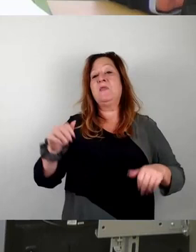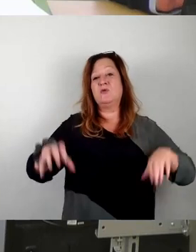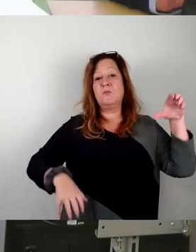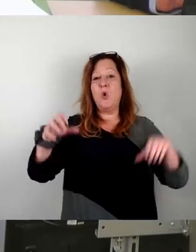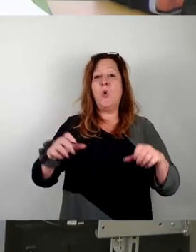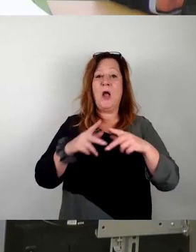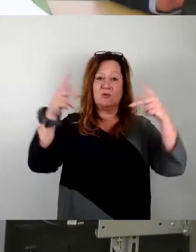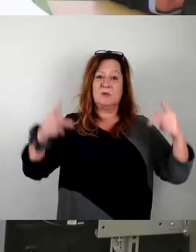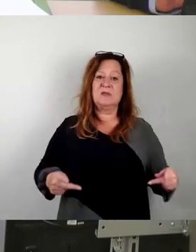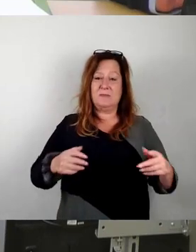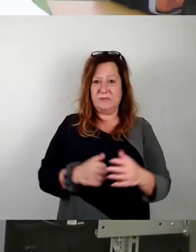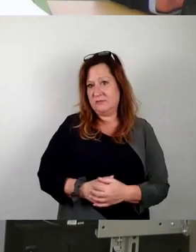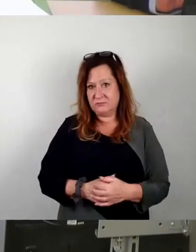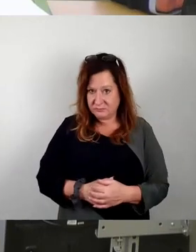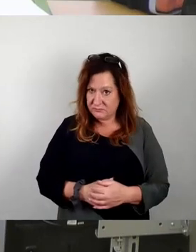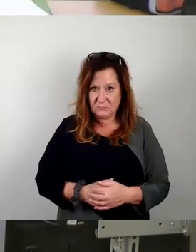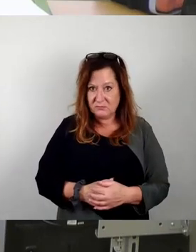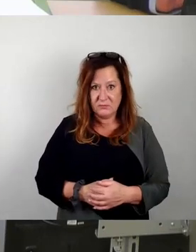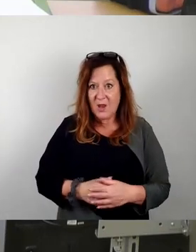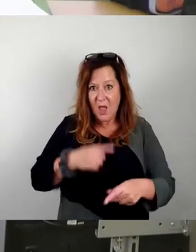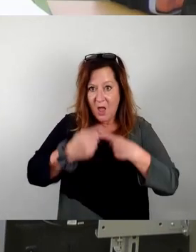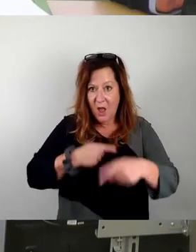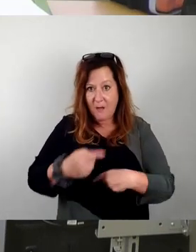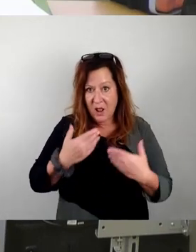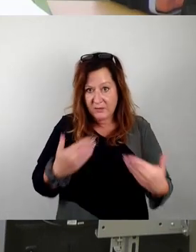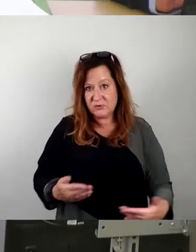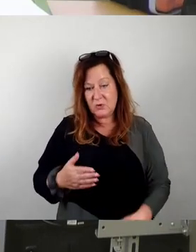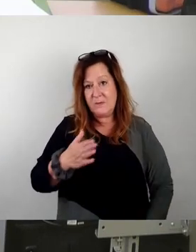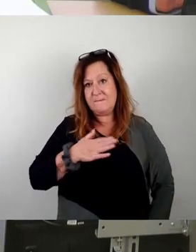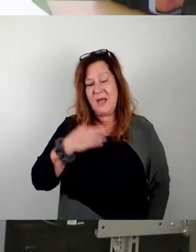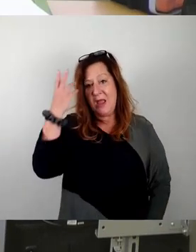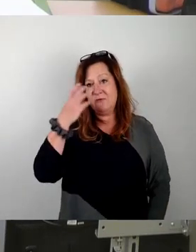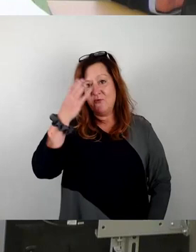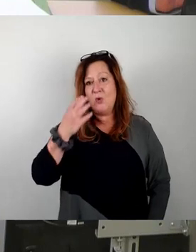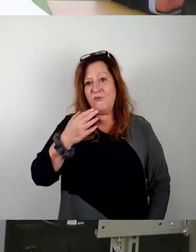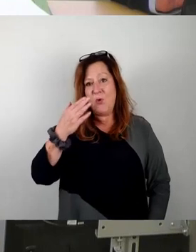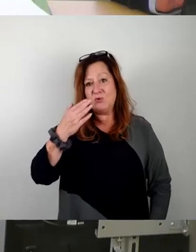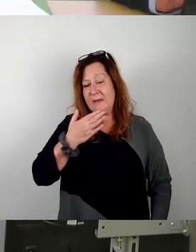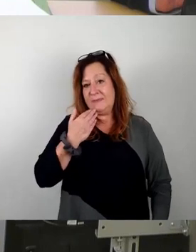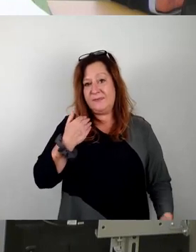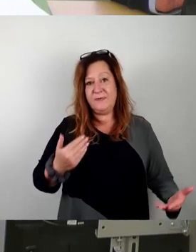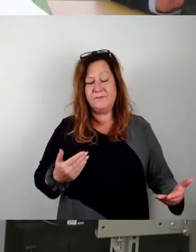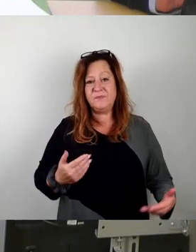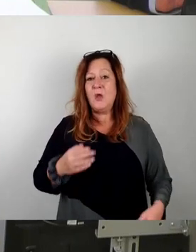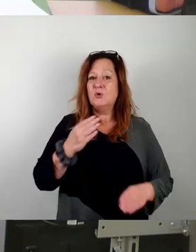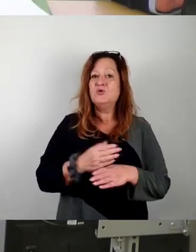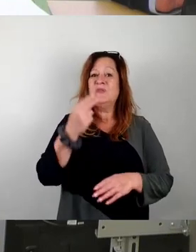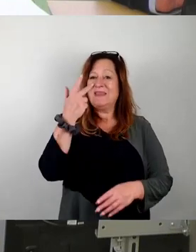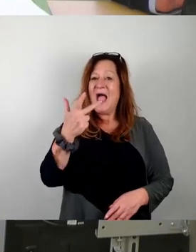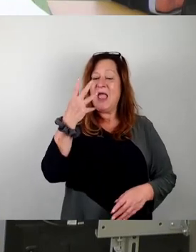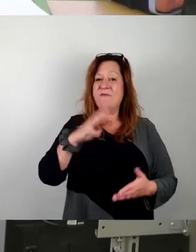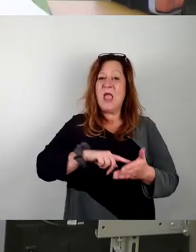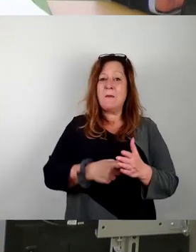nie das Vorgehen, was ich mir vorstelle. Wir haben das lang und breit diskutiert. Wir hatten es mittlerweile, glaube ich, drei, vier Mal im Bauausschuss. Wir haben es